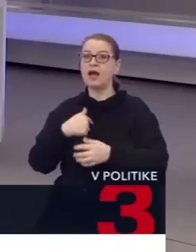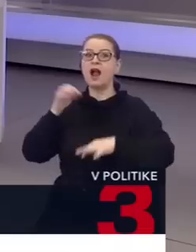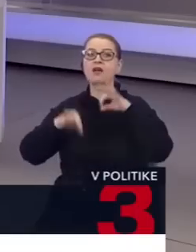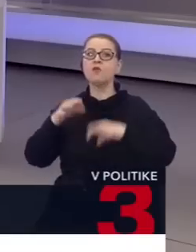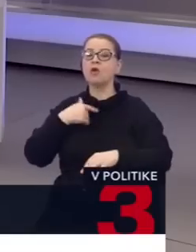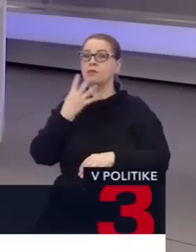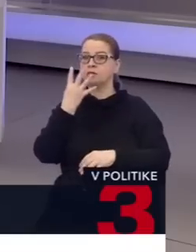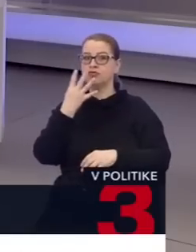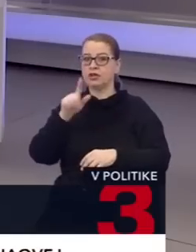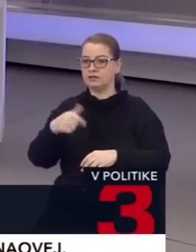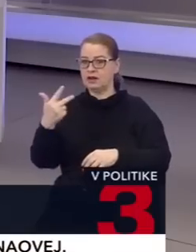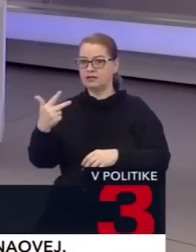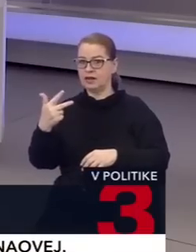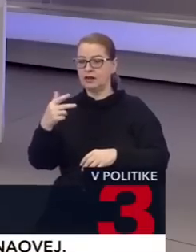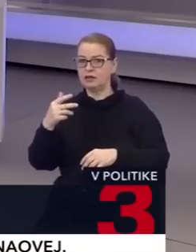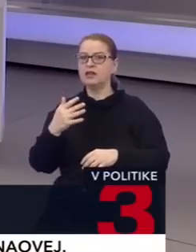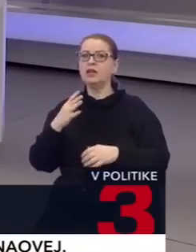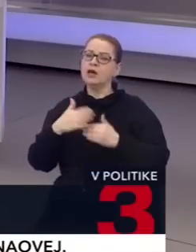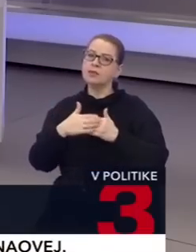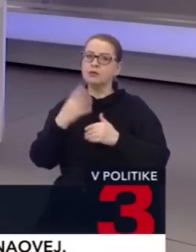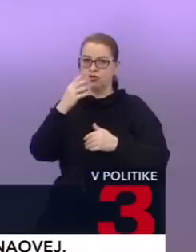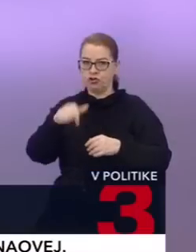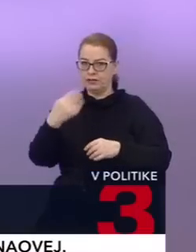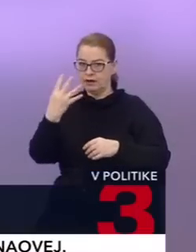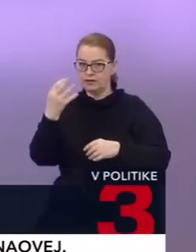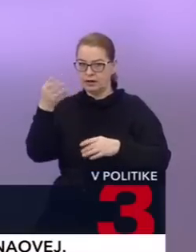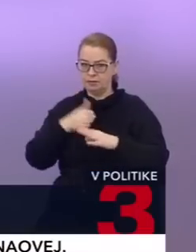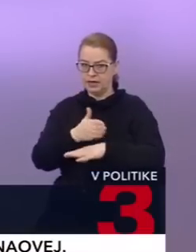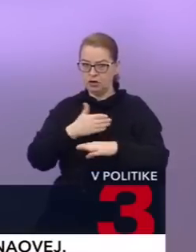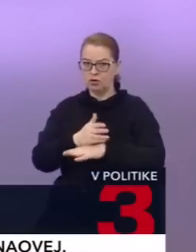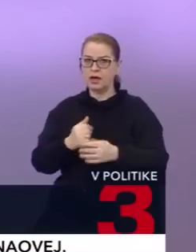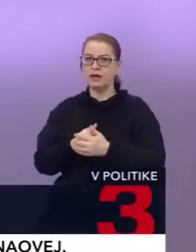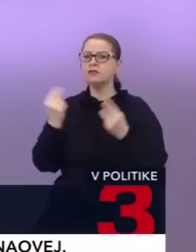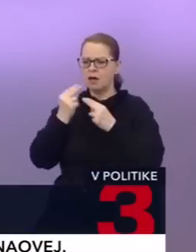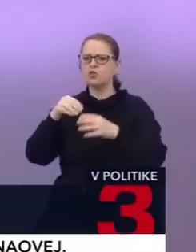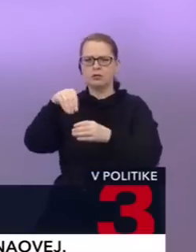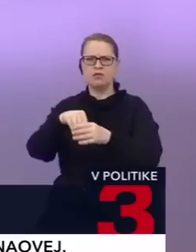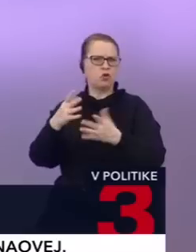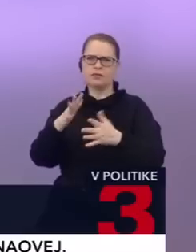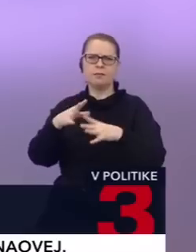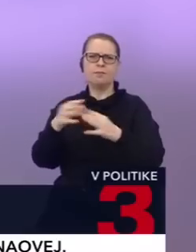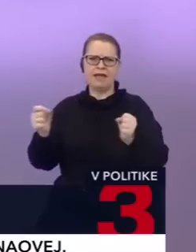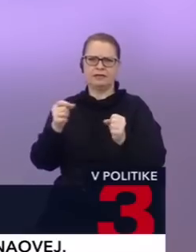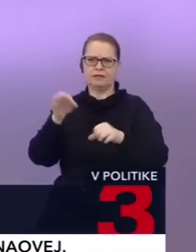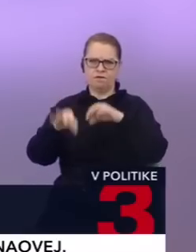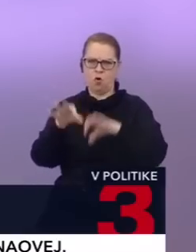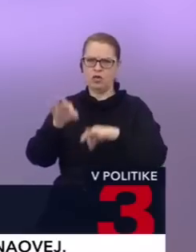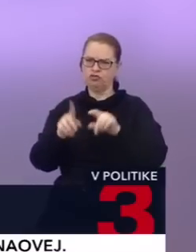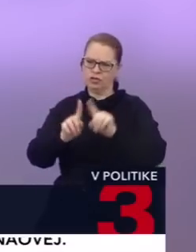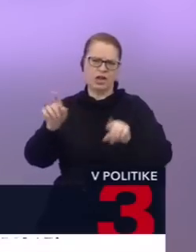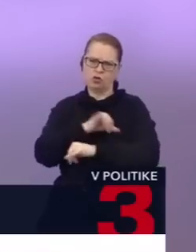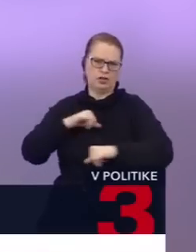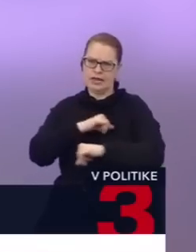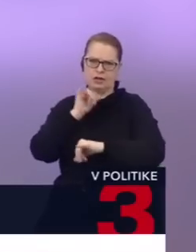4,3 milióna. Áno. Ten potenciál je 4,3 milióna. Samozrejme, sú tu nejakí nevoliči. Ale teraz je dôležité, aby